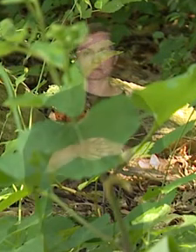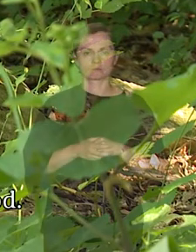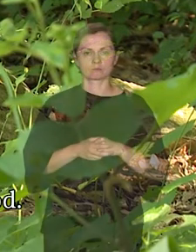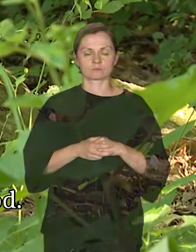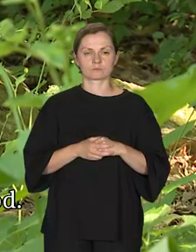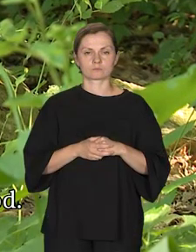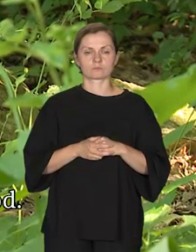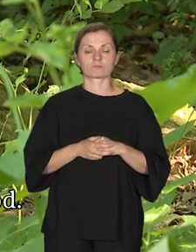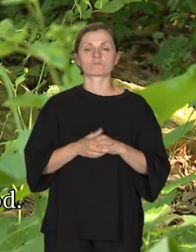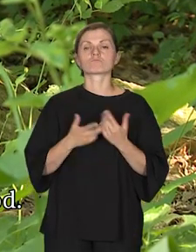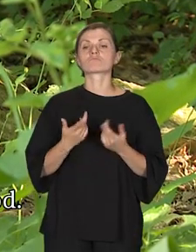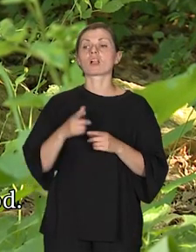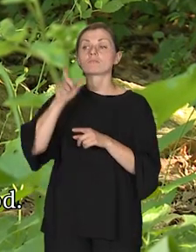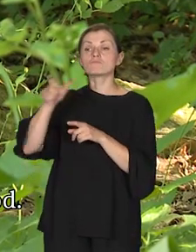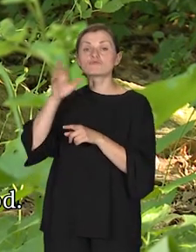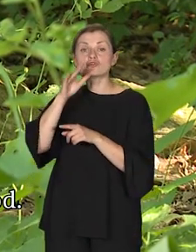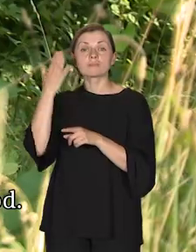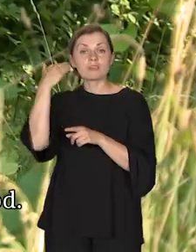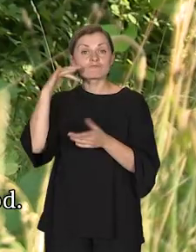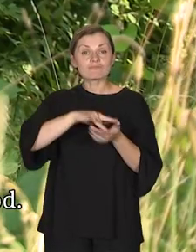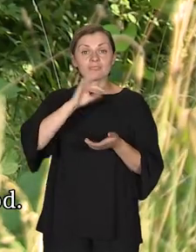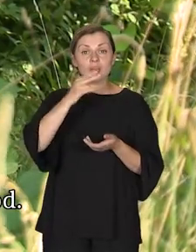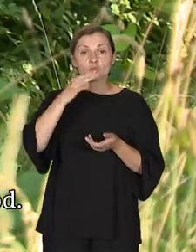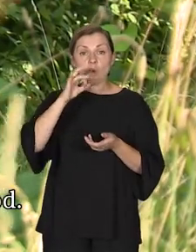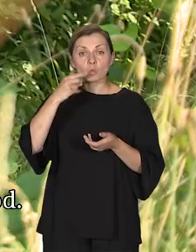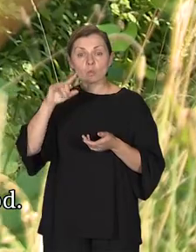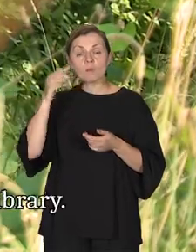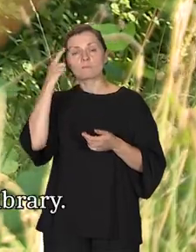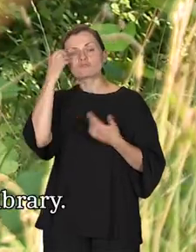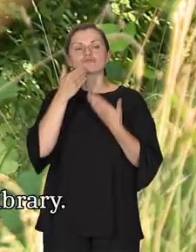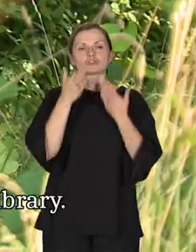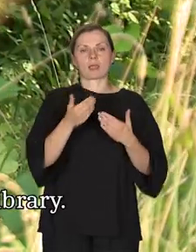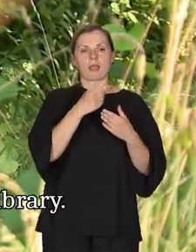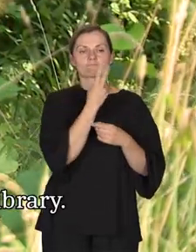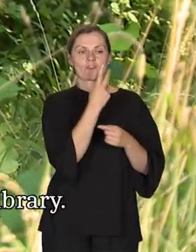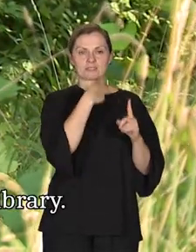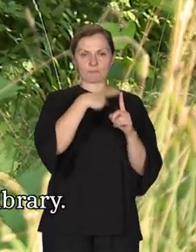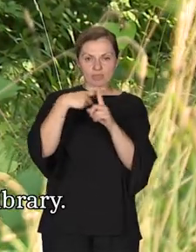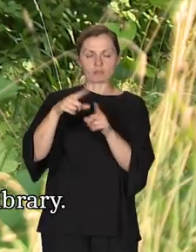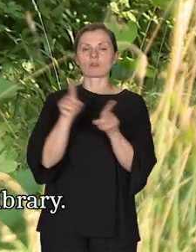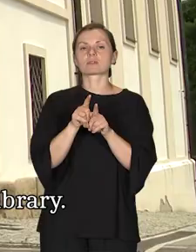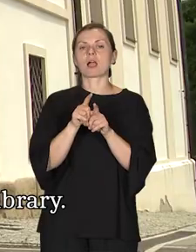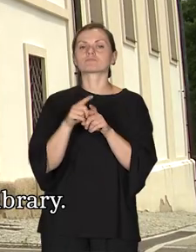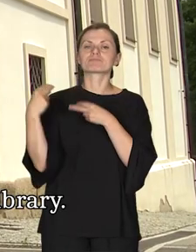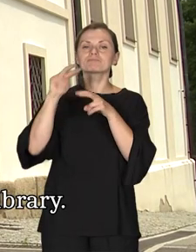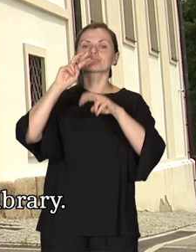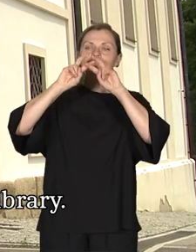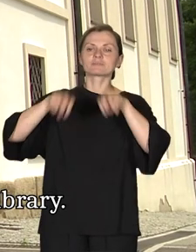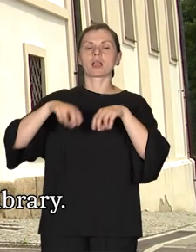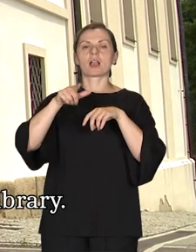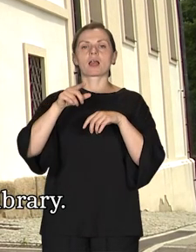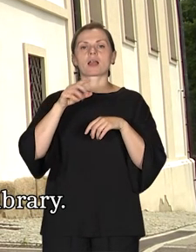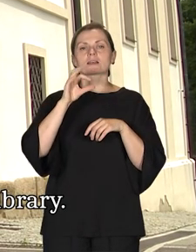O obecności Żydów w Tarnogrodzie przypominają dwa cmentarze i odrestaurowana synagoga, w której jest